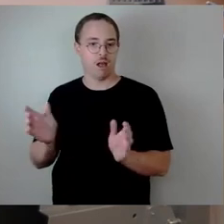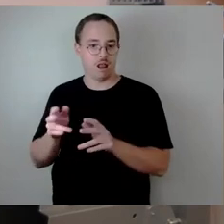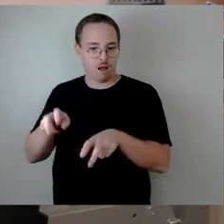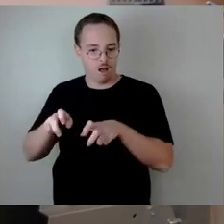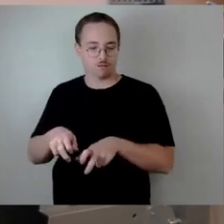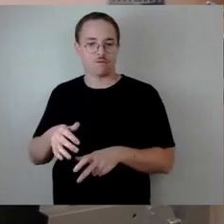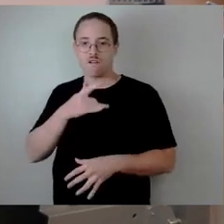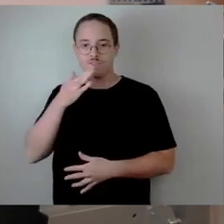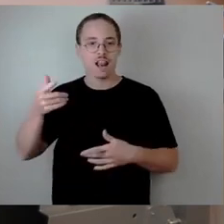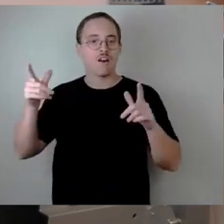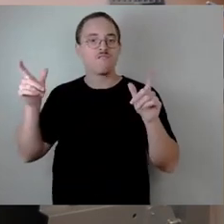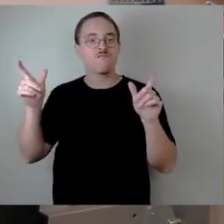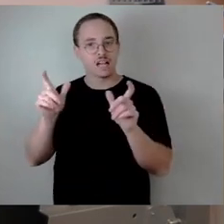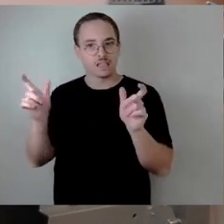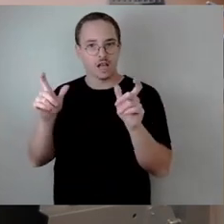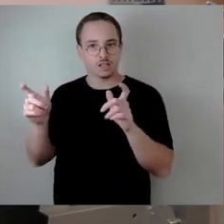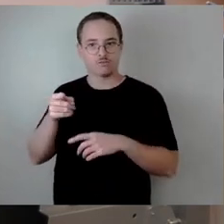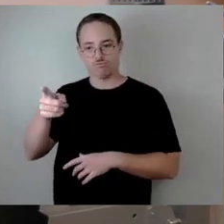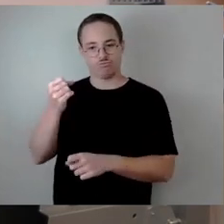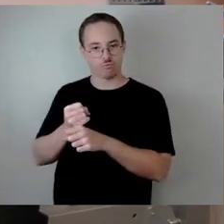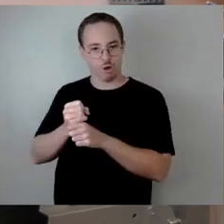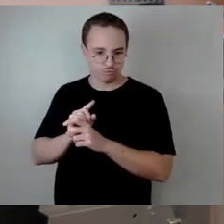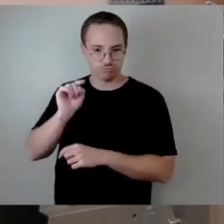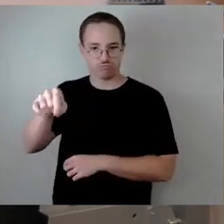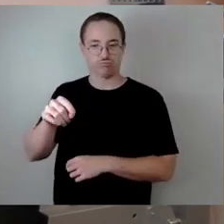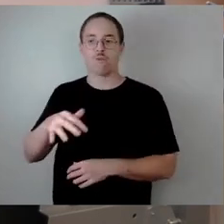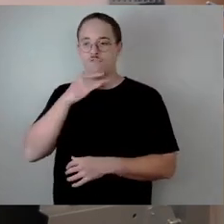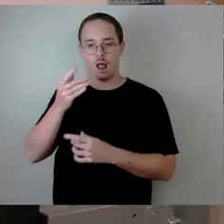und dieses eben auch mit vielen anderen Menschen zusammentun.